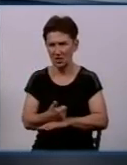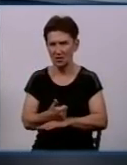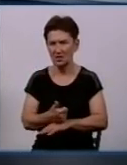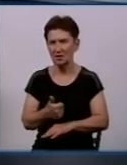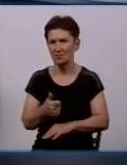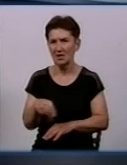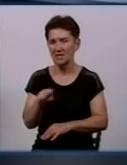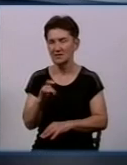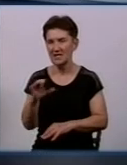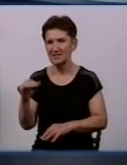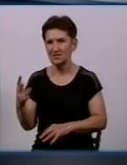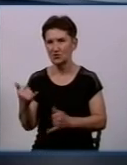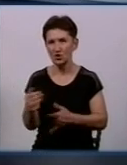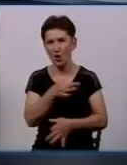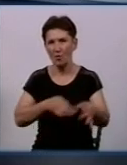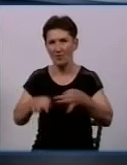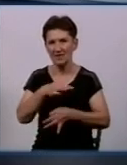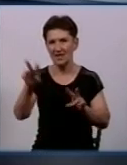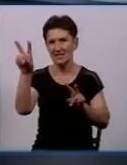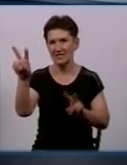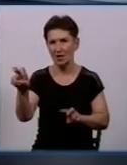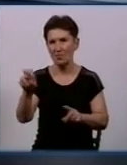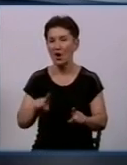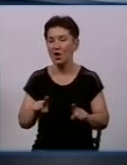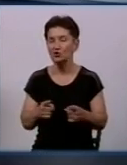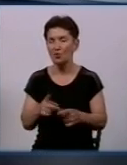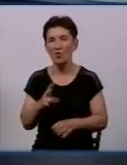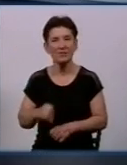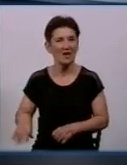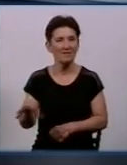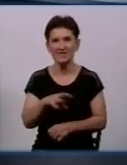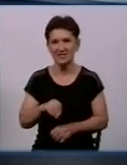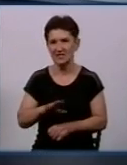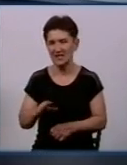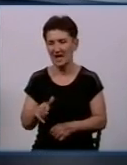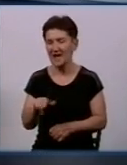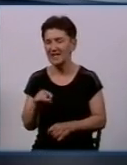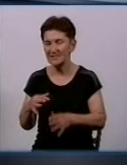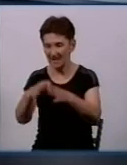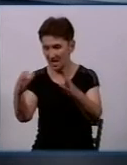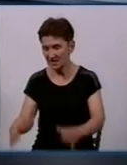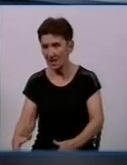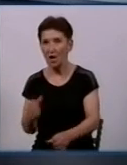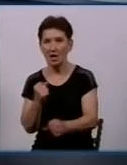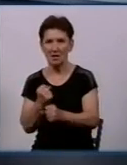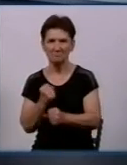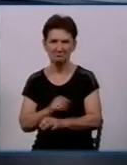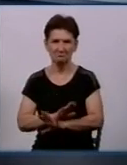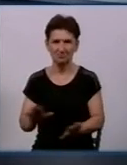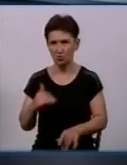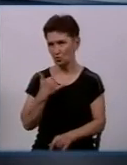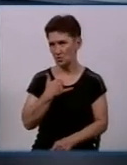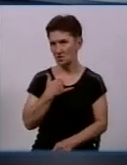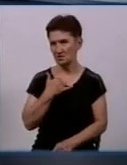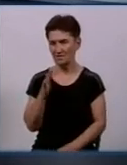відділу ДСНС, ми сьогодні обговорювали тему, чому не всі пожежні гідранти поки що працюють у Кропивницькому. Вже